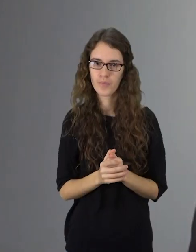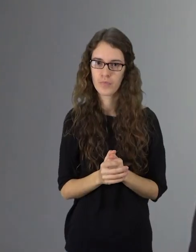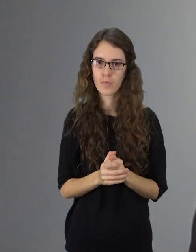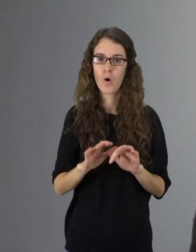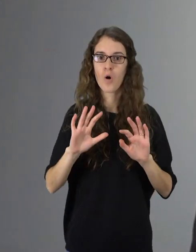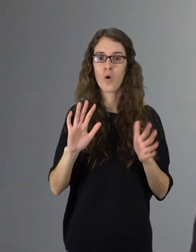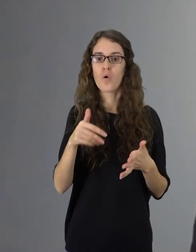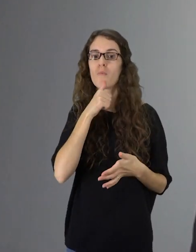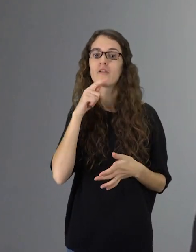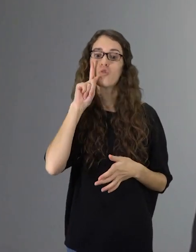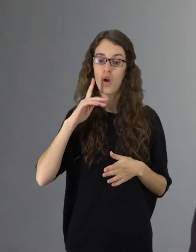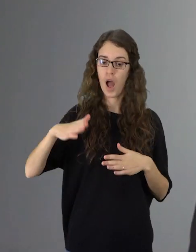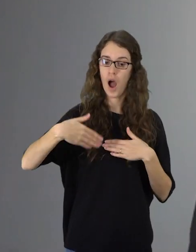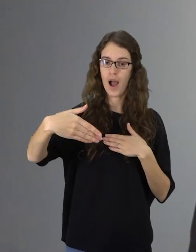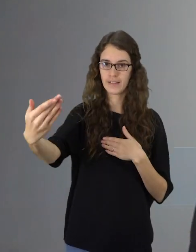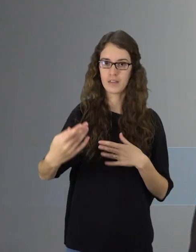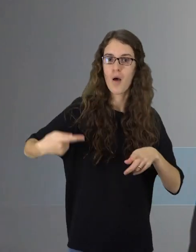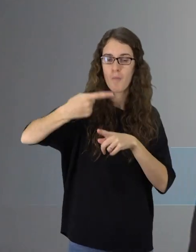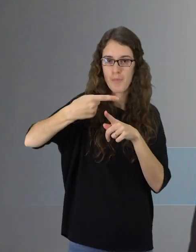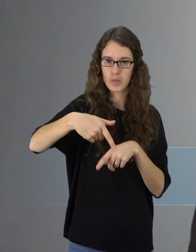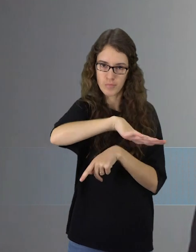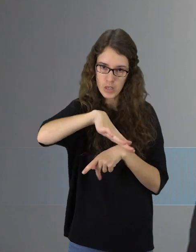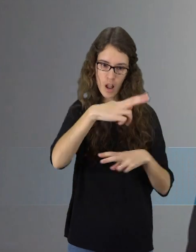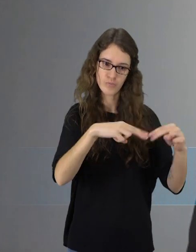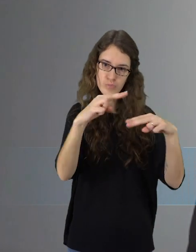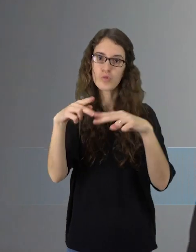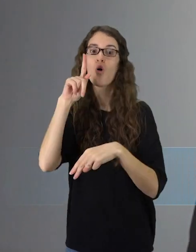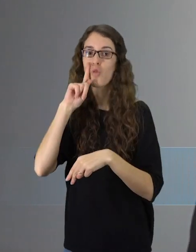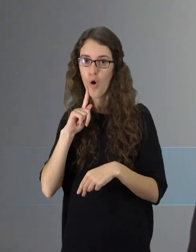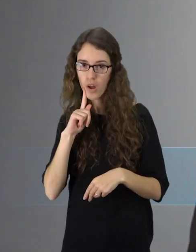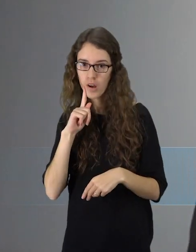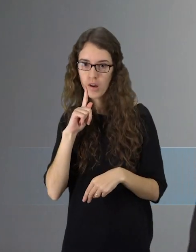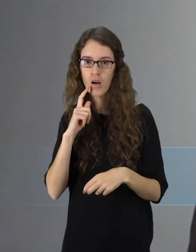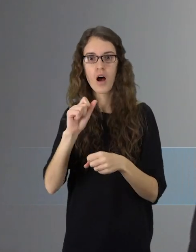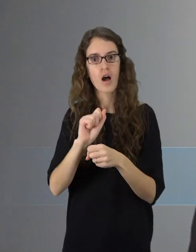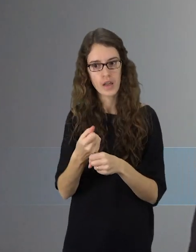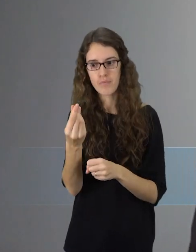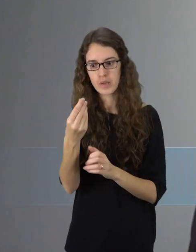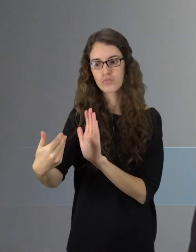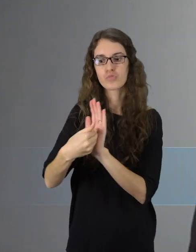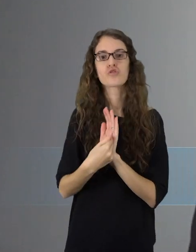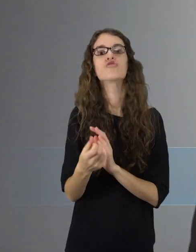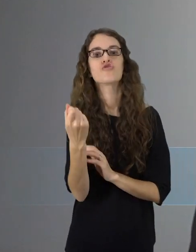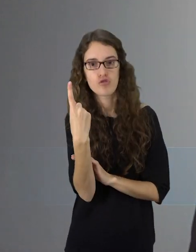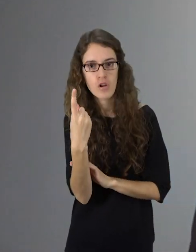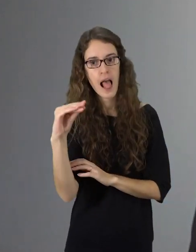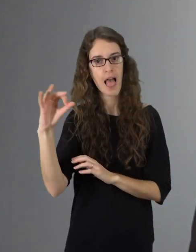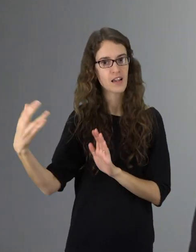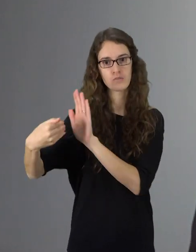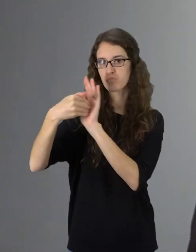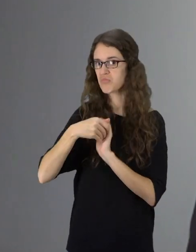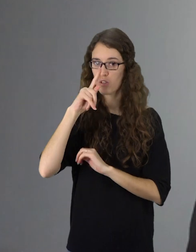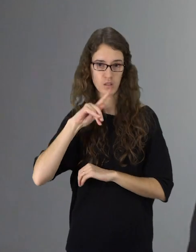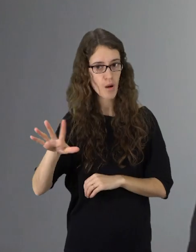ateityje norėsim plėsti arba daryti papildomą eikštelių, tas poreiksis tiek bus, tada daugiau Europos Sąjungos lėšų šitams skirti nebus galima. Tai tada